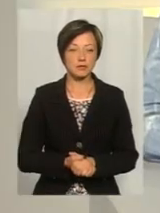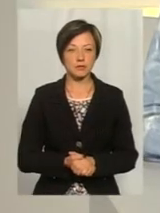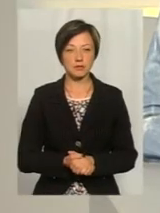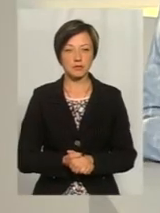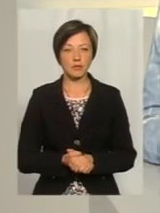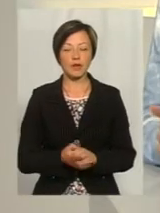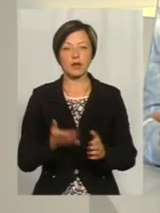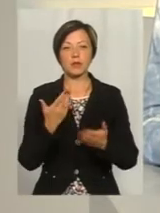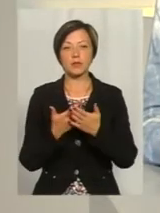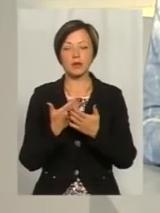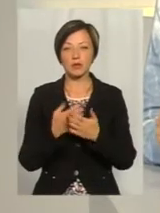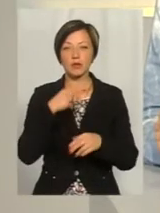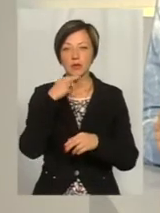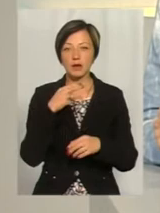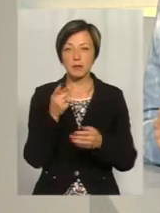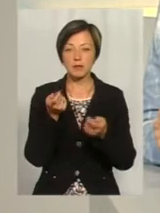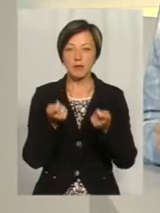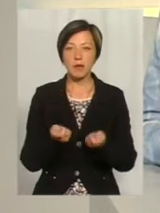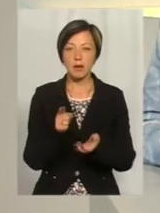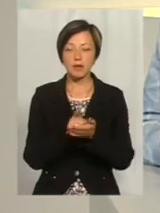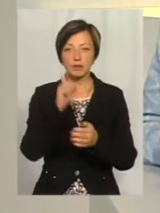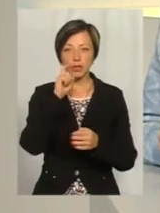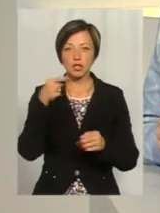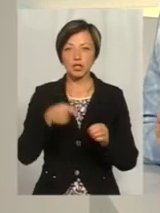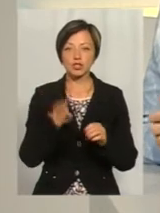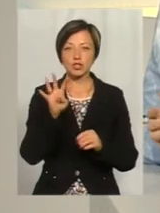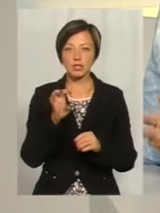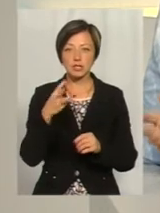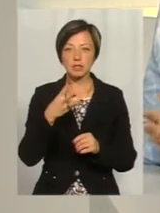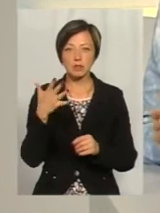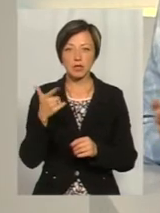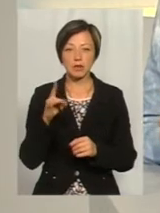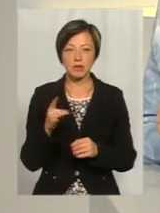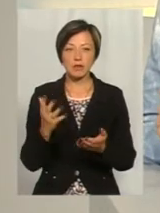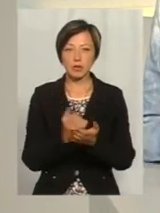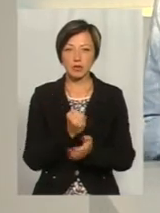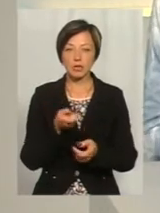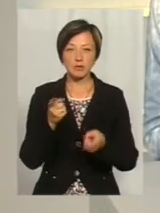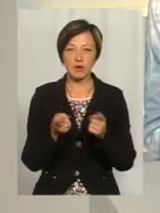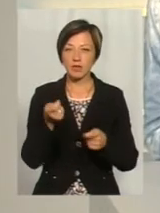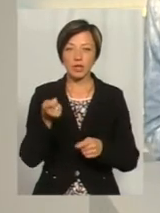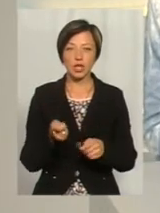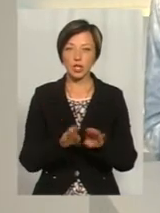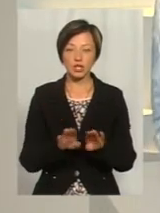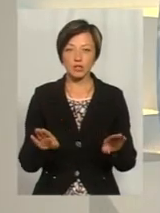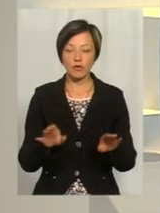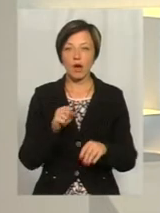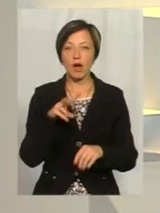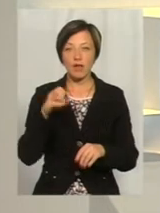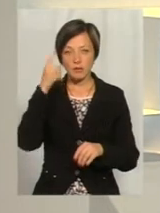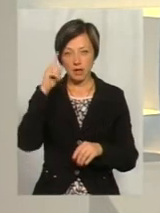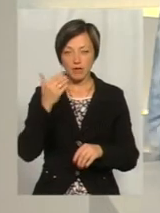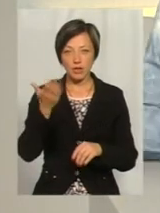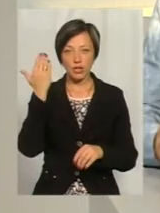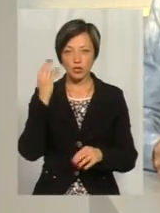Якщо взяти до уваги, що мінімальна пенсія в Україні становить 1435 гривень, виходить насправді недешево. Але знаю, що ви